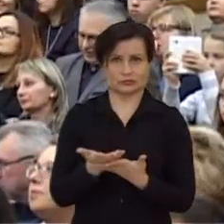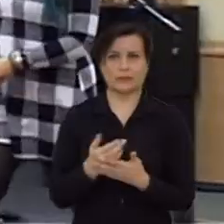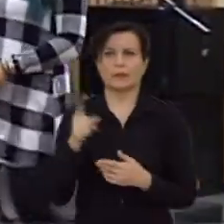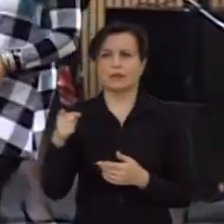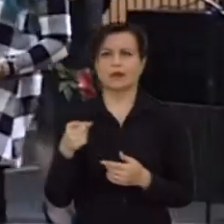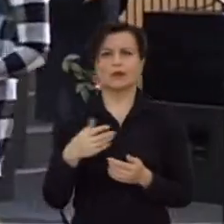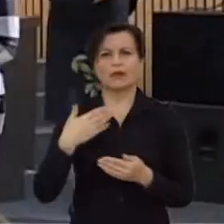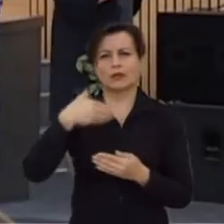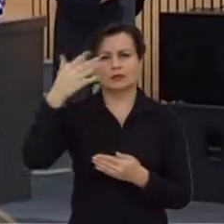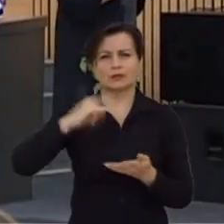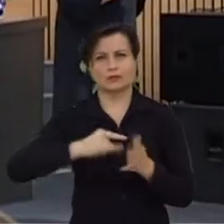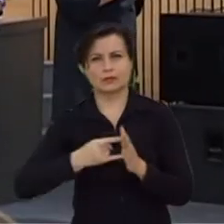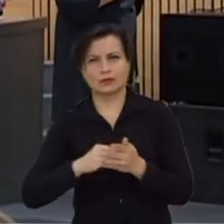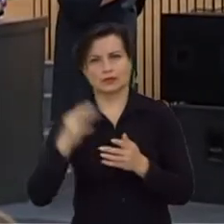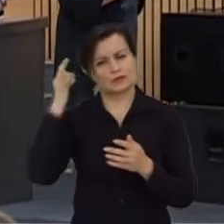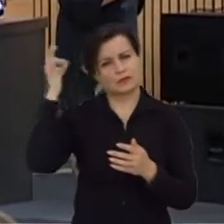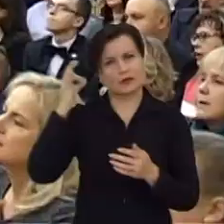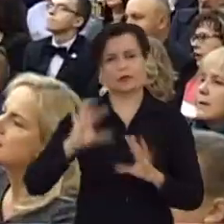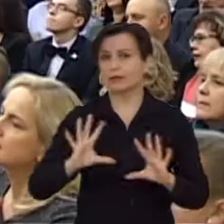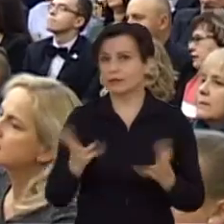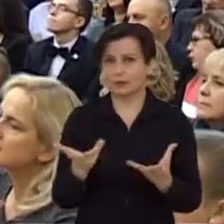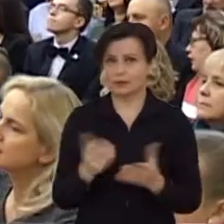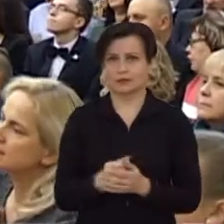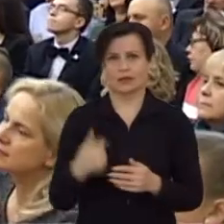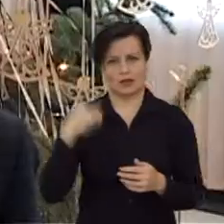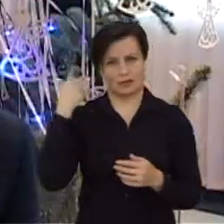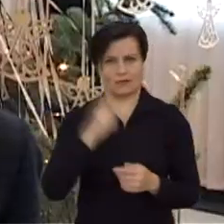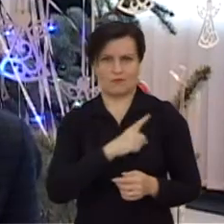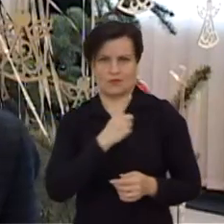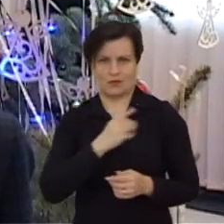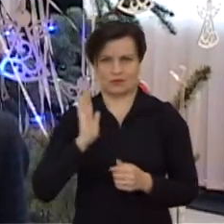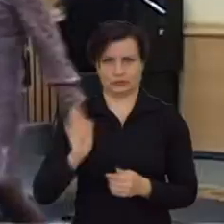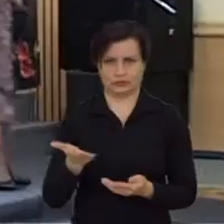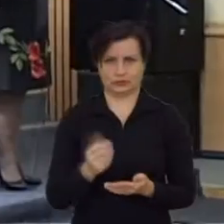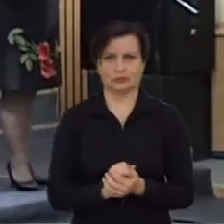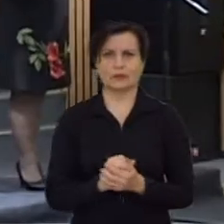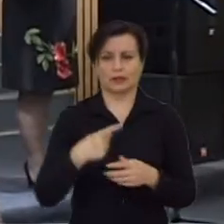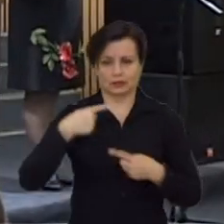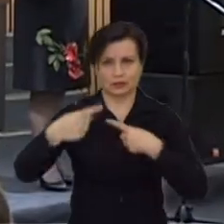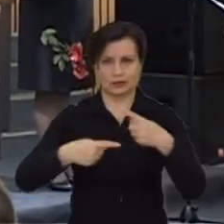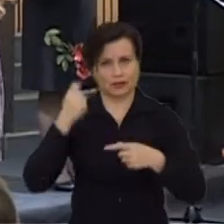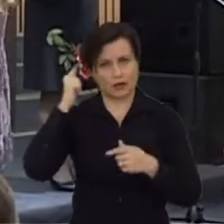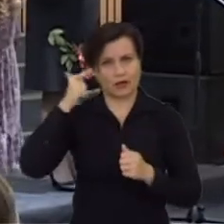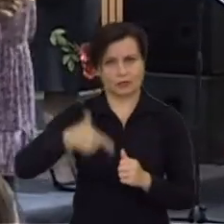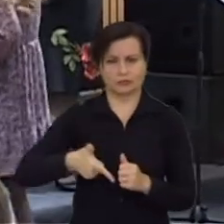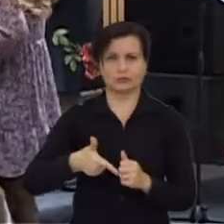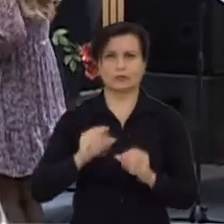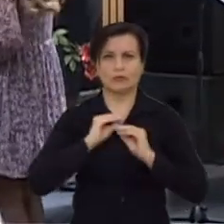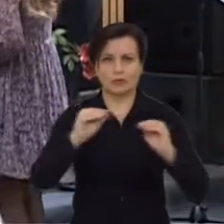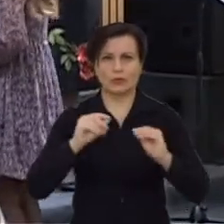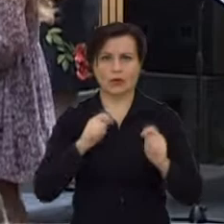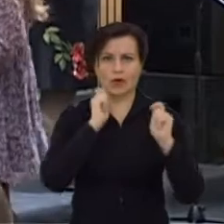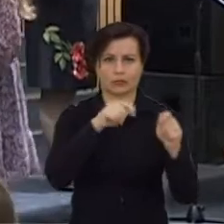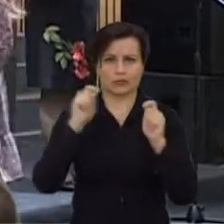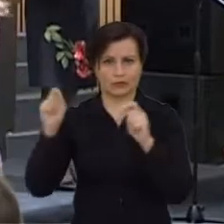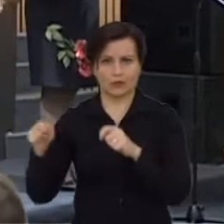svajonės, kokie ateities planai? Mano svajonės – tapti didmystriui. Tradiciškai gabius mokinius apdovanojo ir